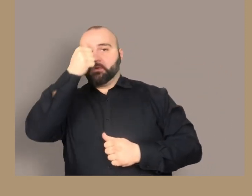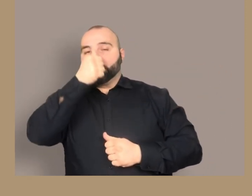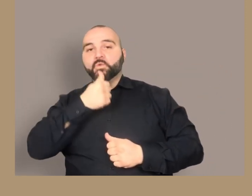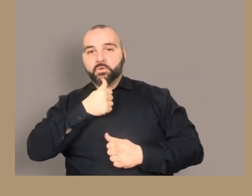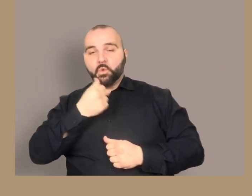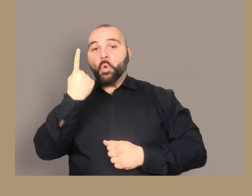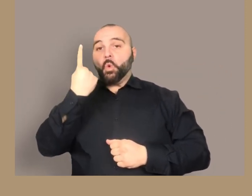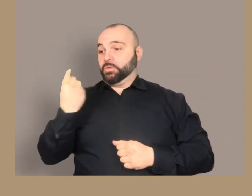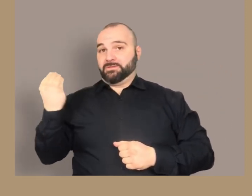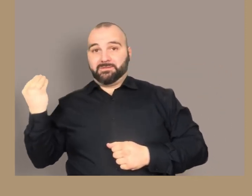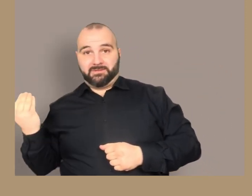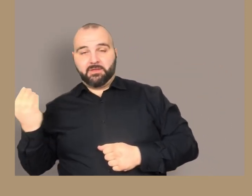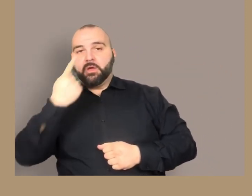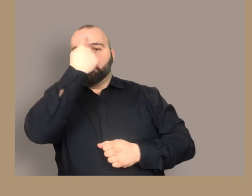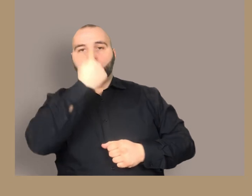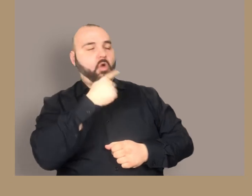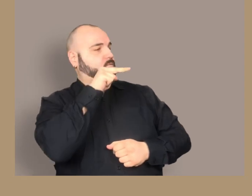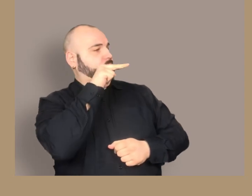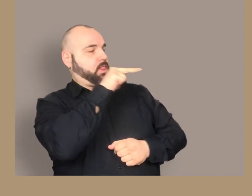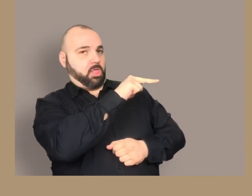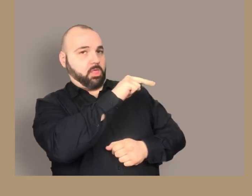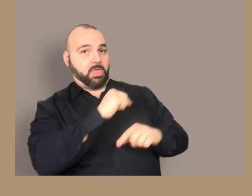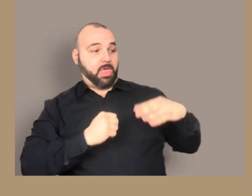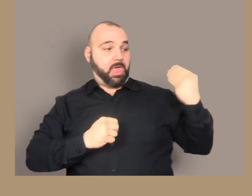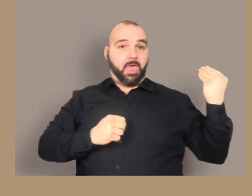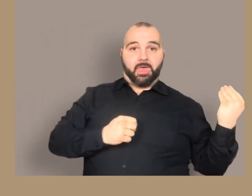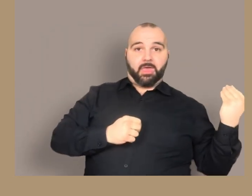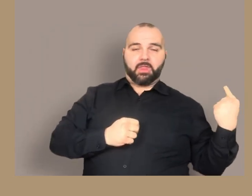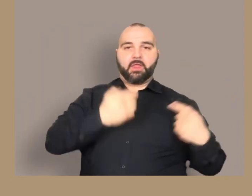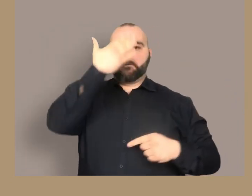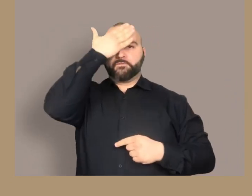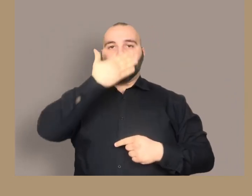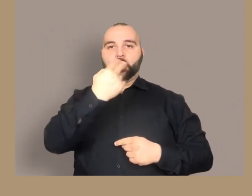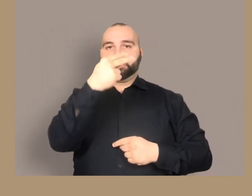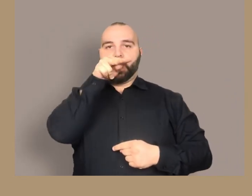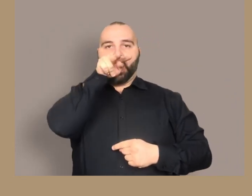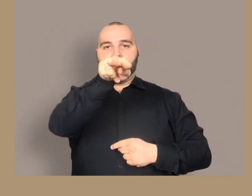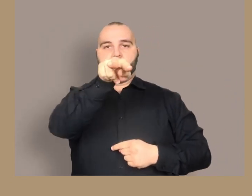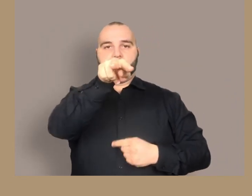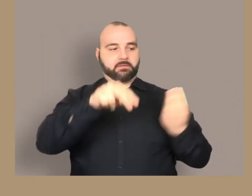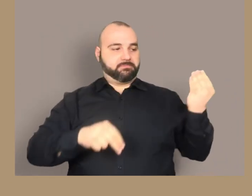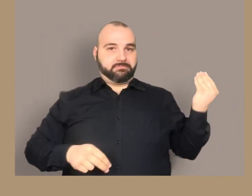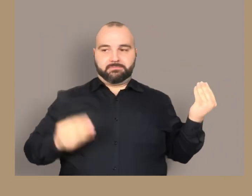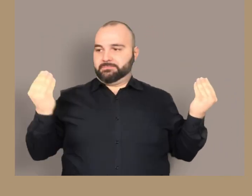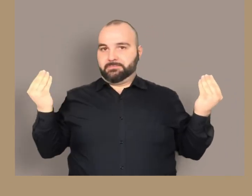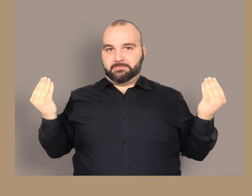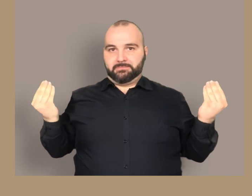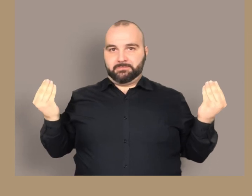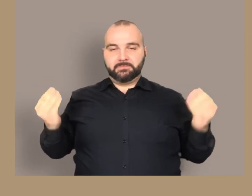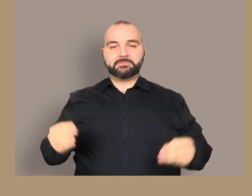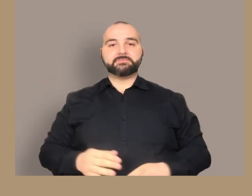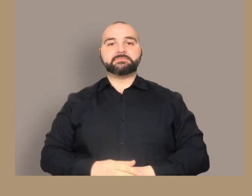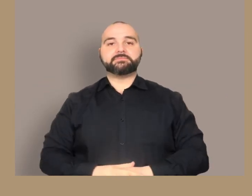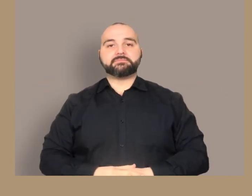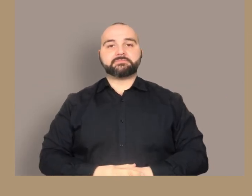uno disposto di profilo, a sinistra, e un altro visto di fronte. Le parole di condanna